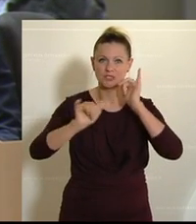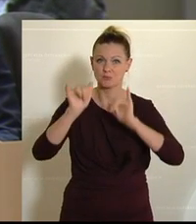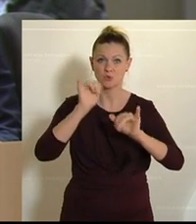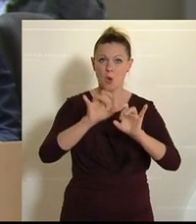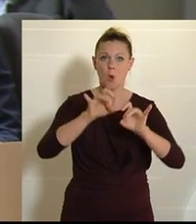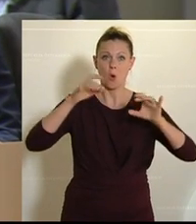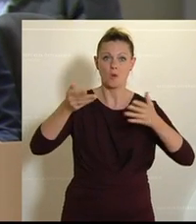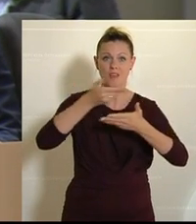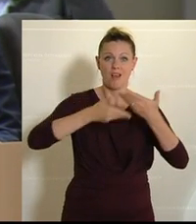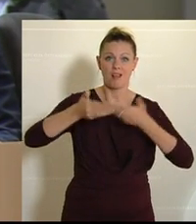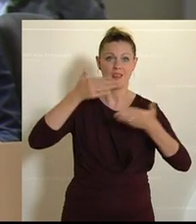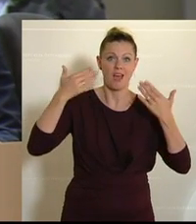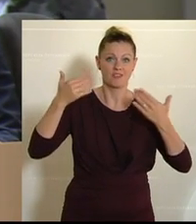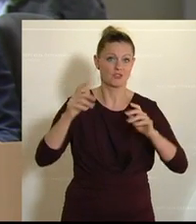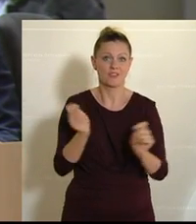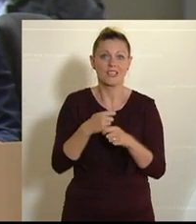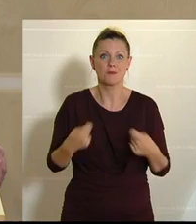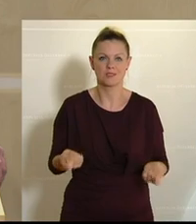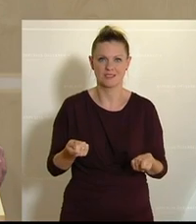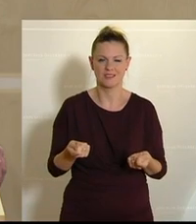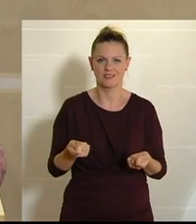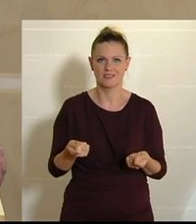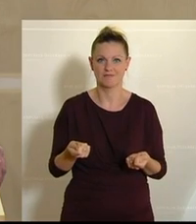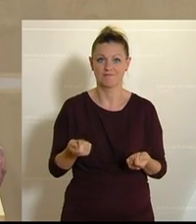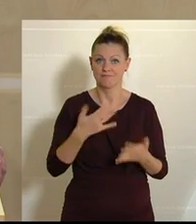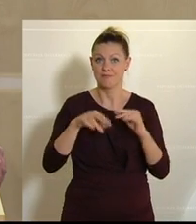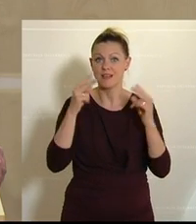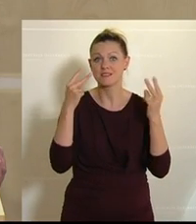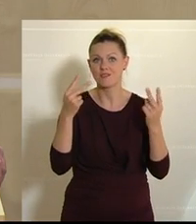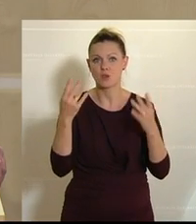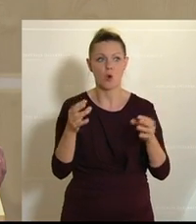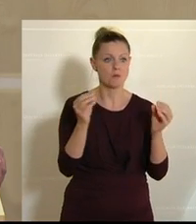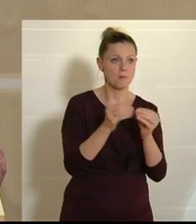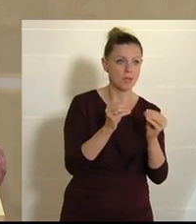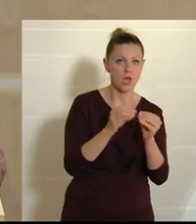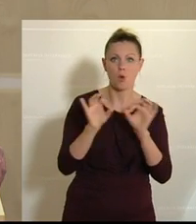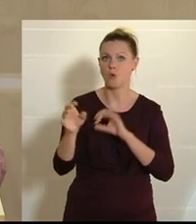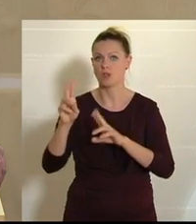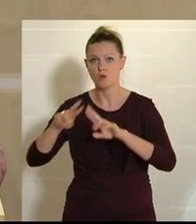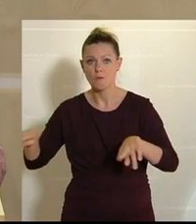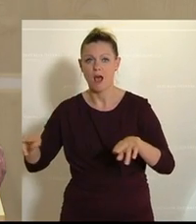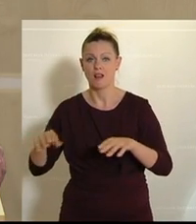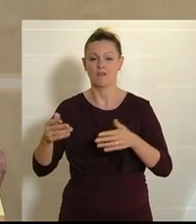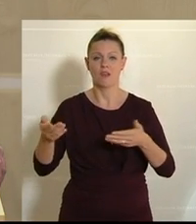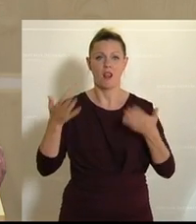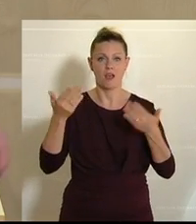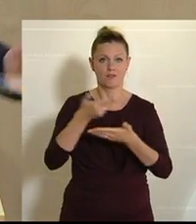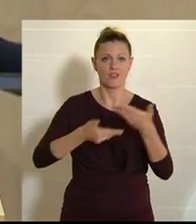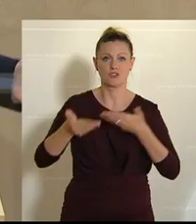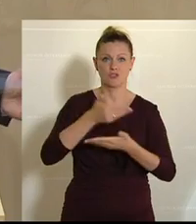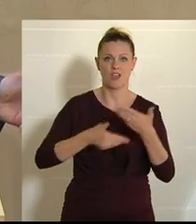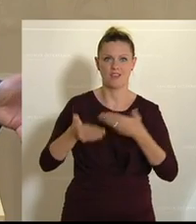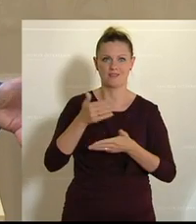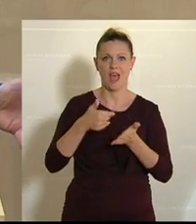und ohne Landwirtschaft geben. Und das Wichtigste, ob jetzt Biolandwirtschaft oder konventionelle Landwirtschaft, ist der